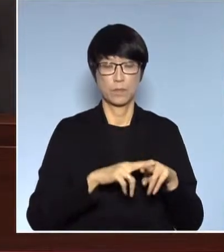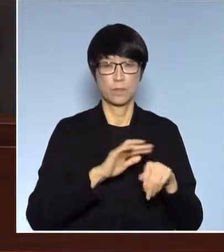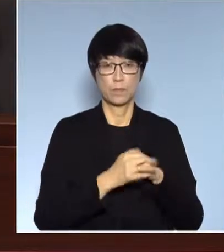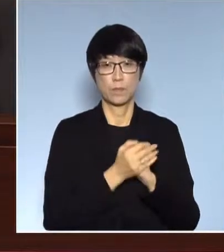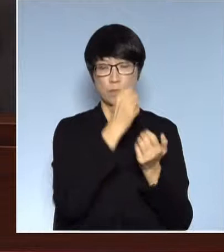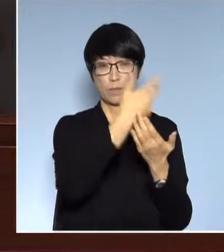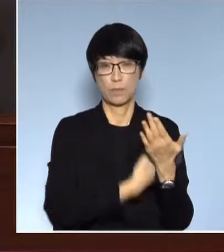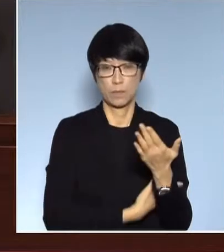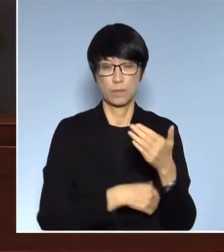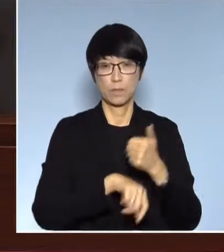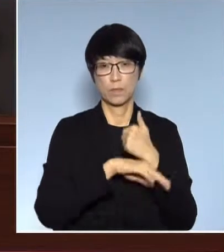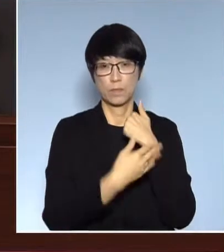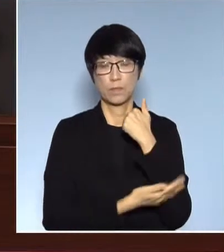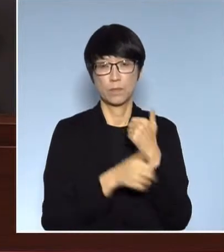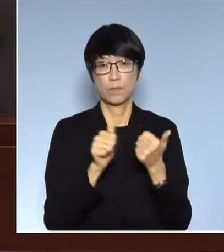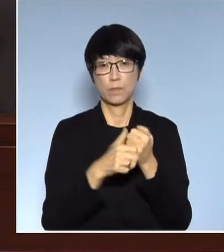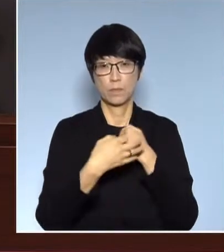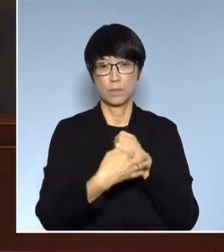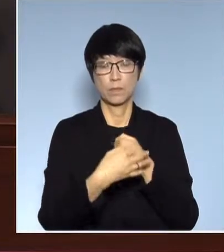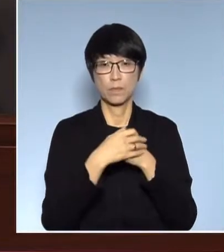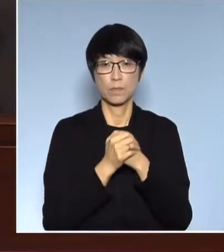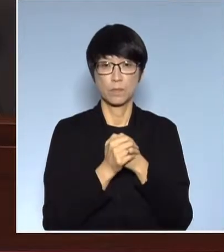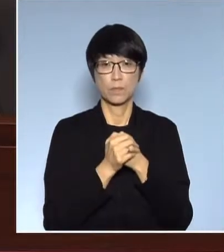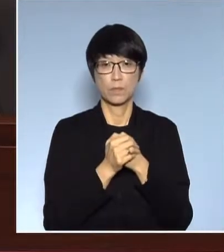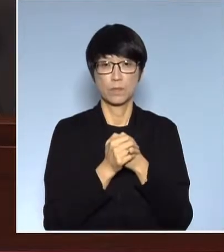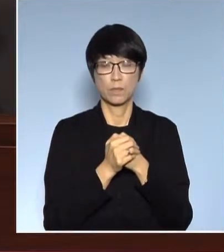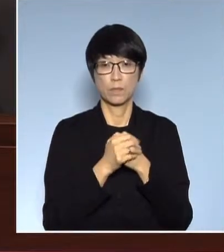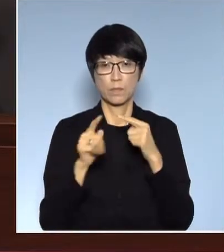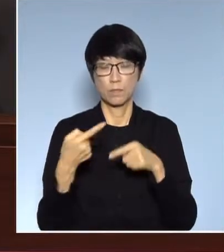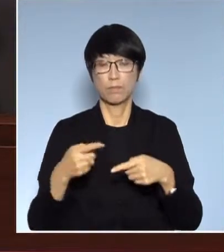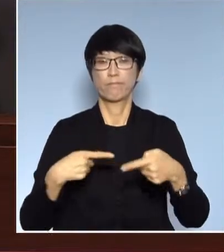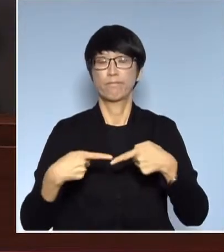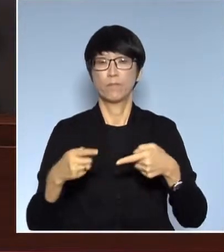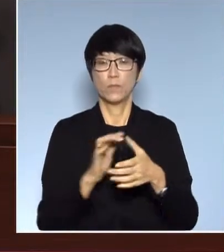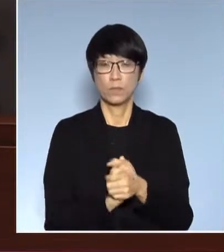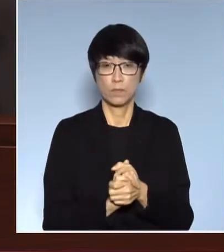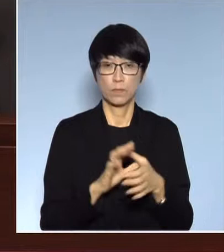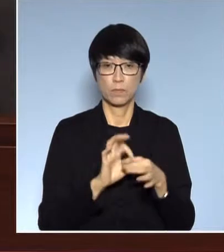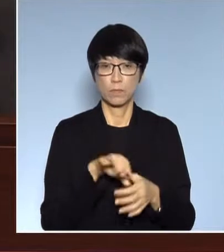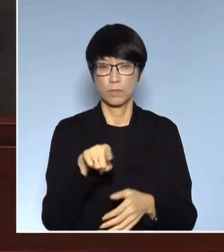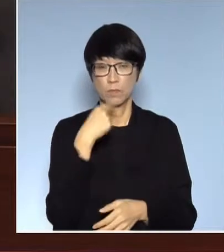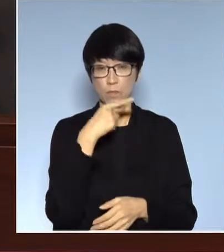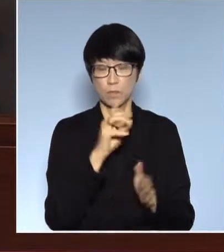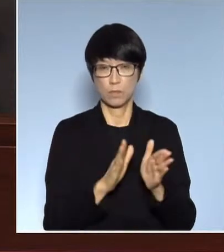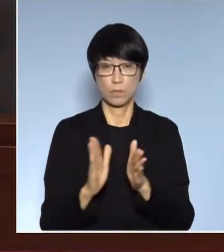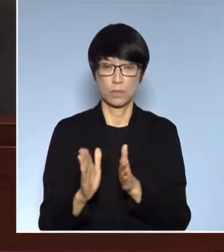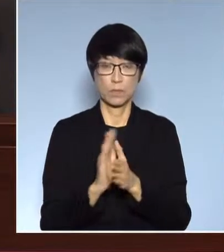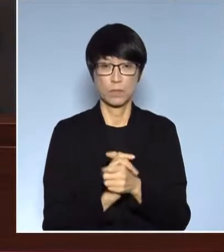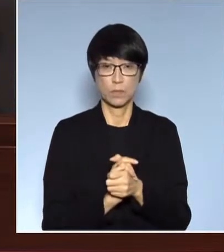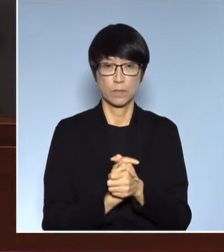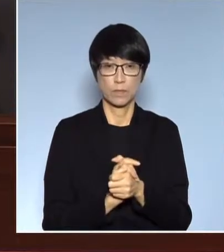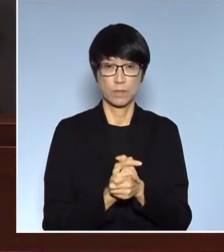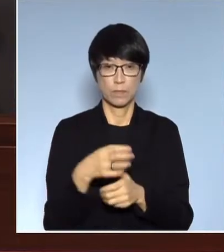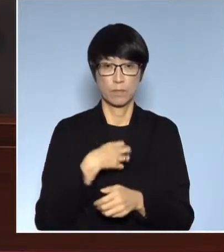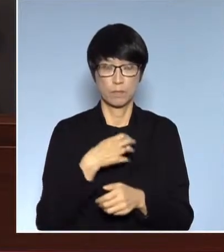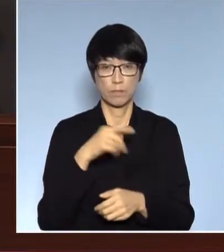除了基本法附件3之外不是香港特斯呢是不適用的所以呢有關的說法和安排他們覺得是